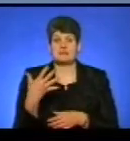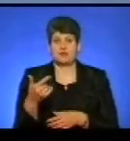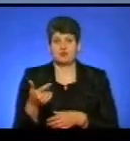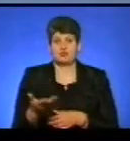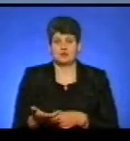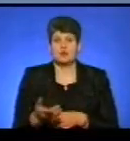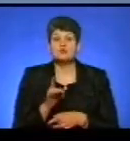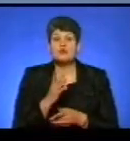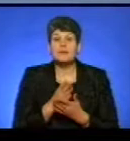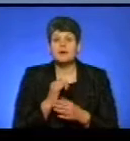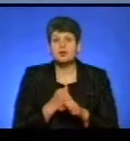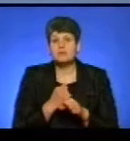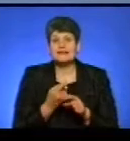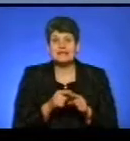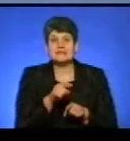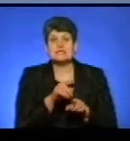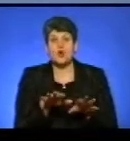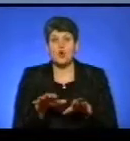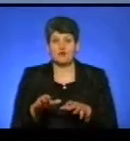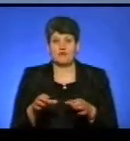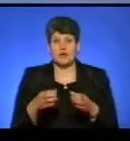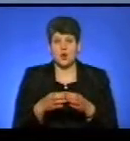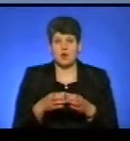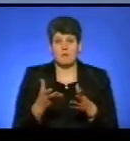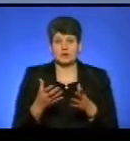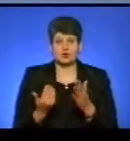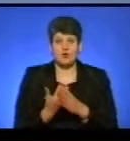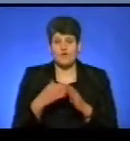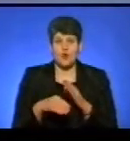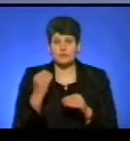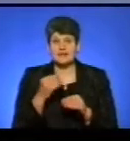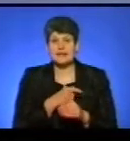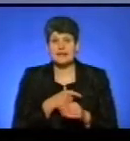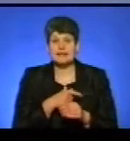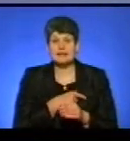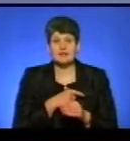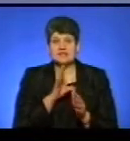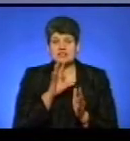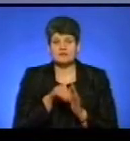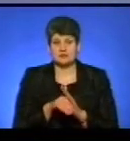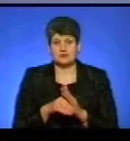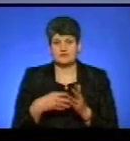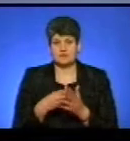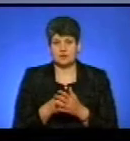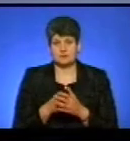випадку мають робити оці голови громад, новообрані, і депутати, які ще не вступили у свої повноваження?